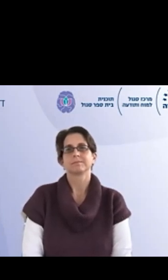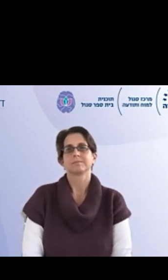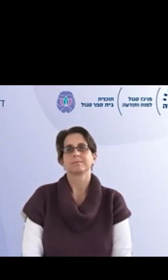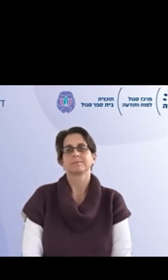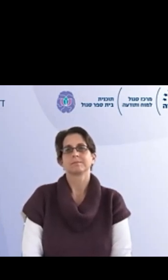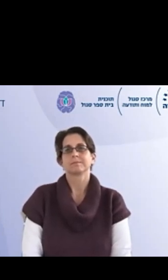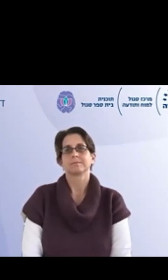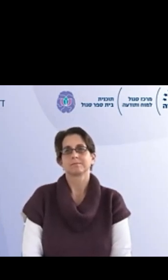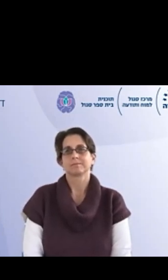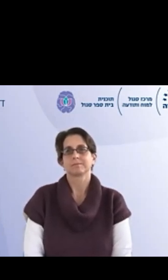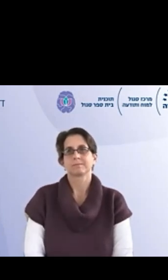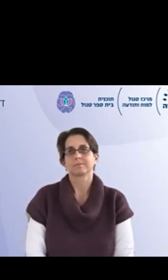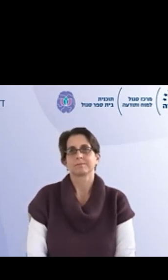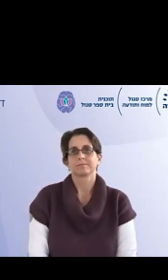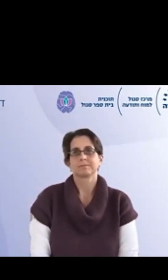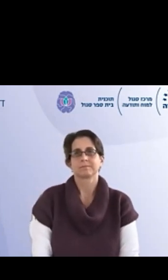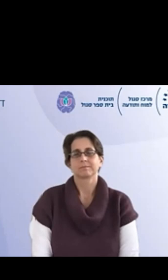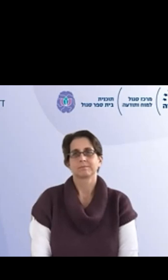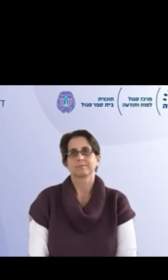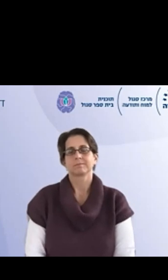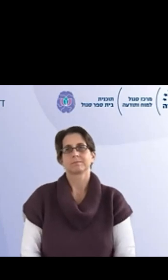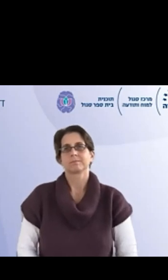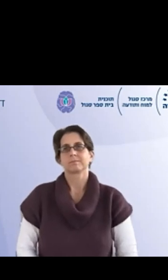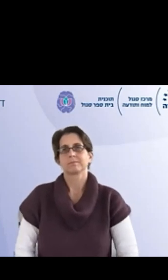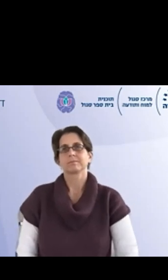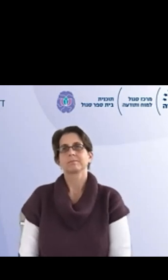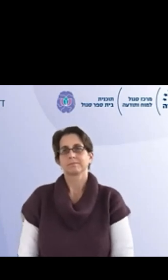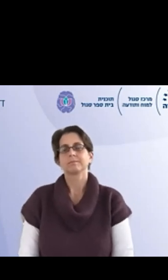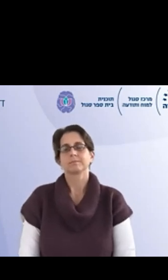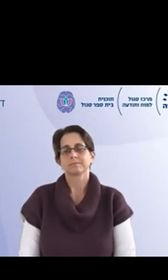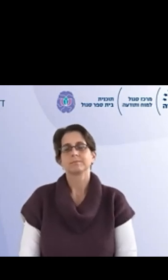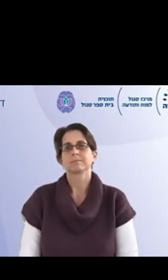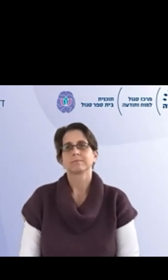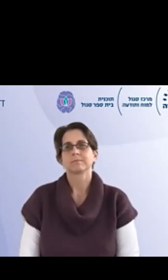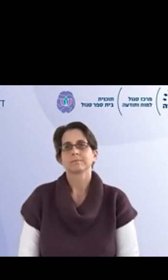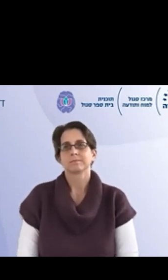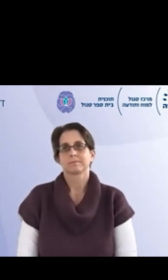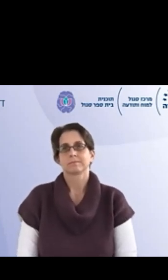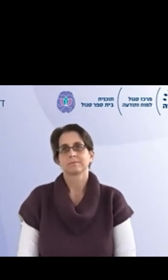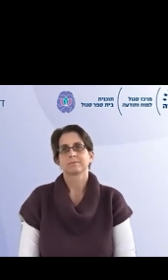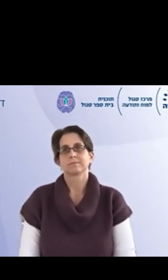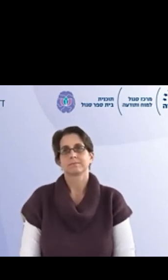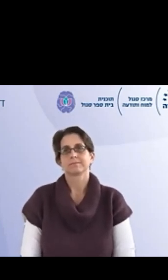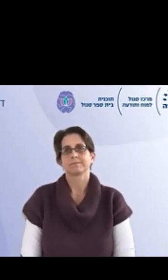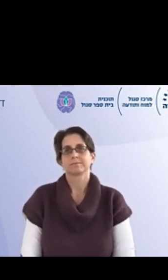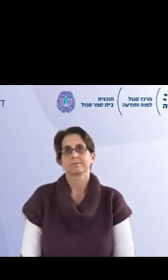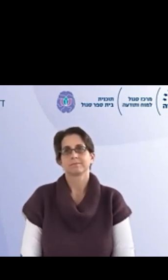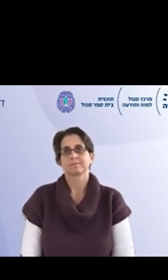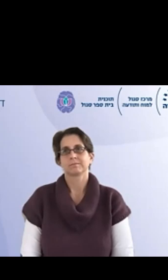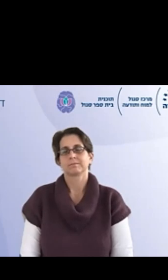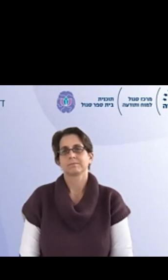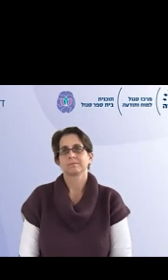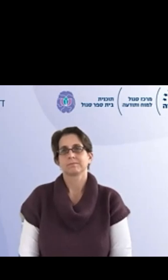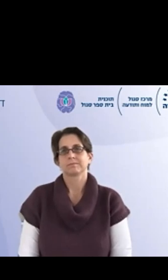שעונה גם על הצורך בתקשורת מקרבת ובהקשבה ואנחנו מפתחים עכשיו בתוך בית הספר